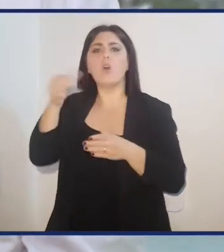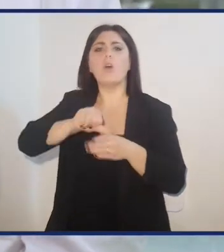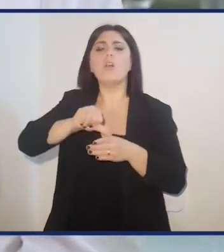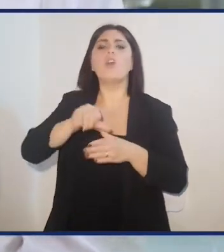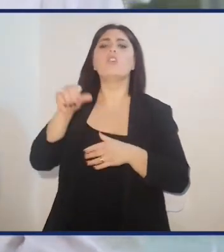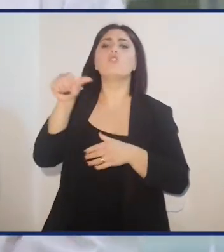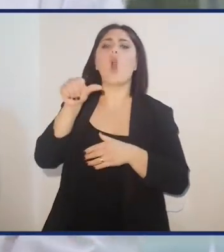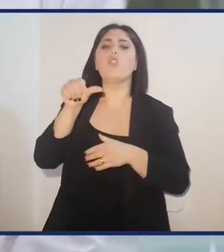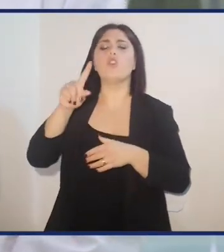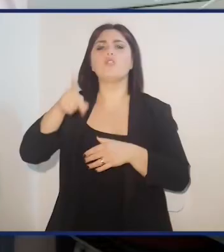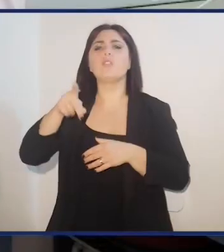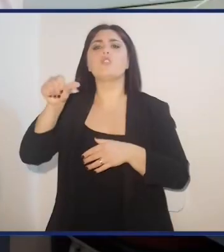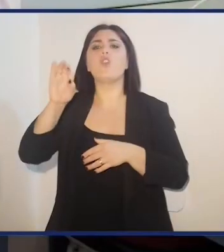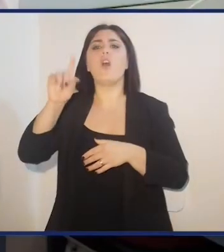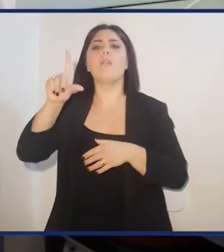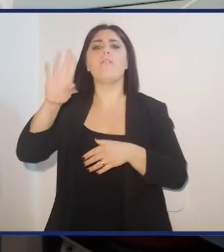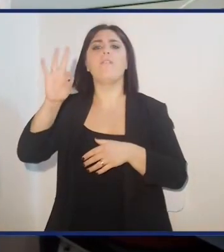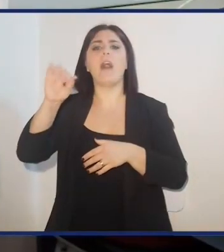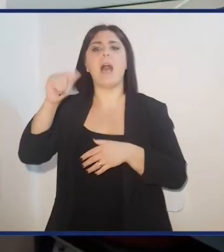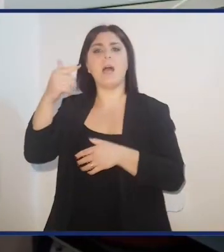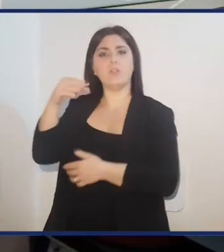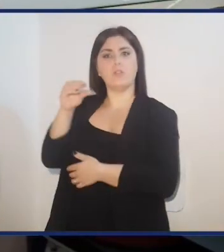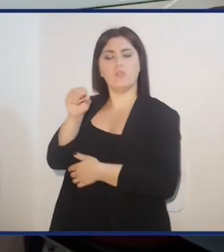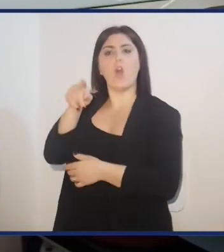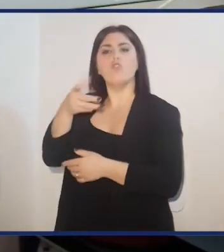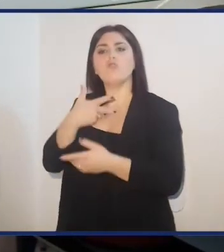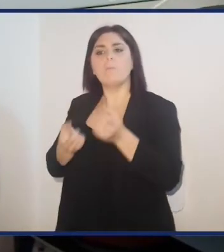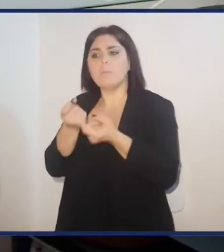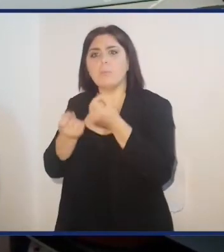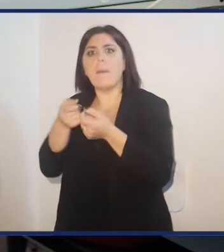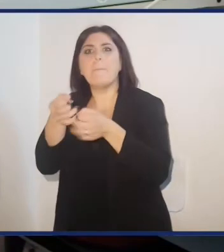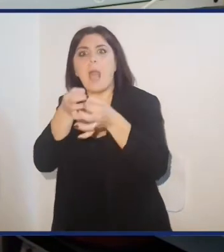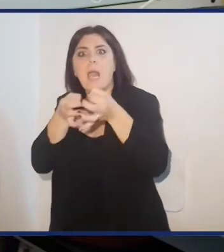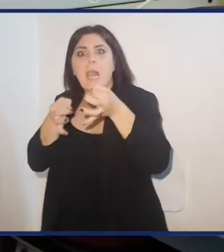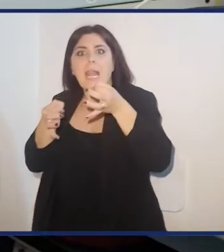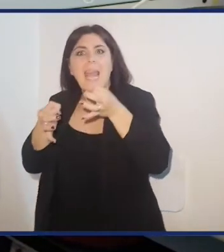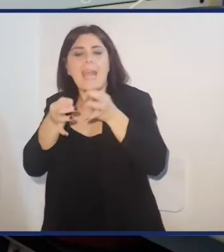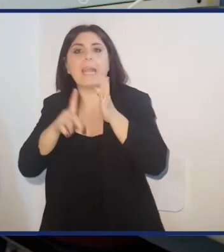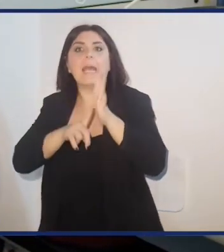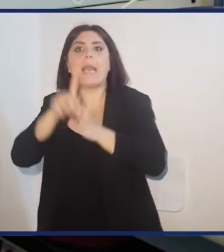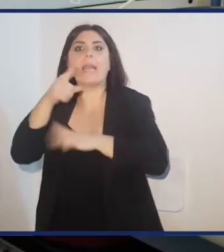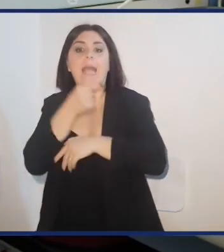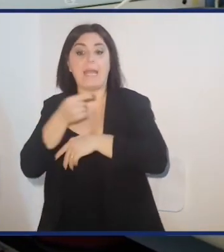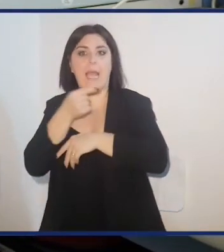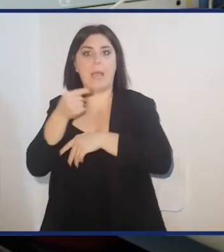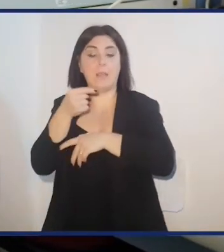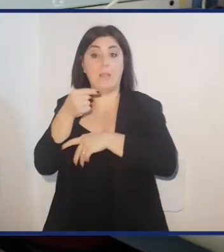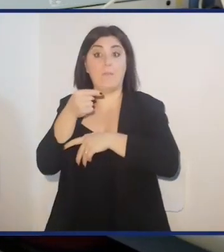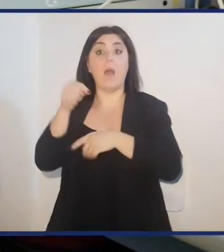detergente, il sodio-dodecil-solfato, che circonda tutte le molecole presenti nel campione di cariche negative.